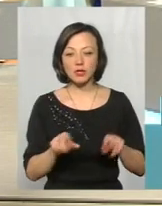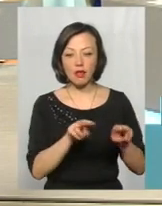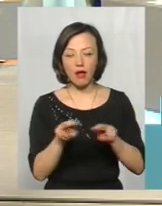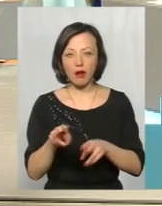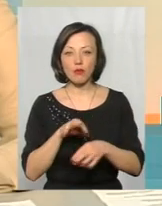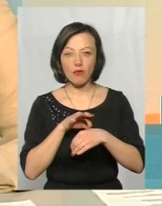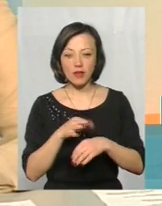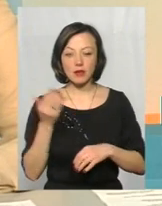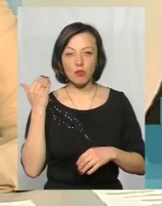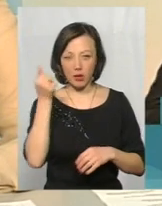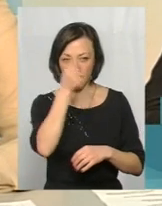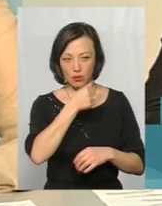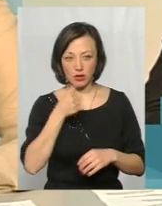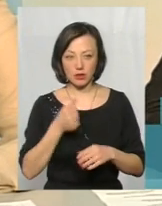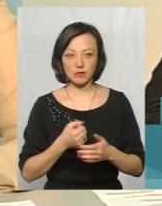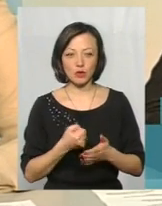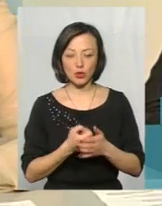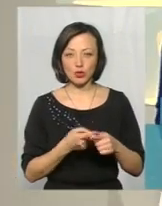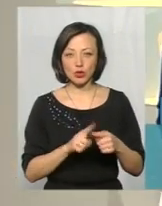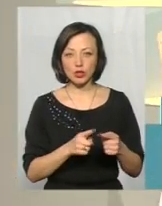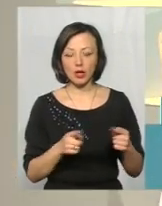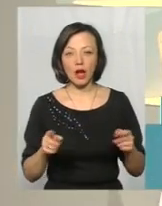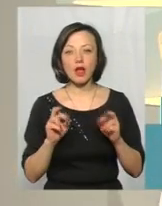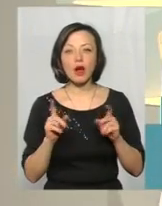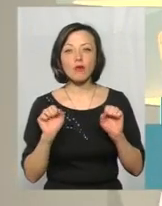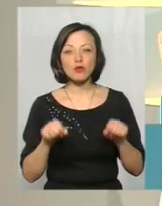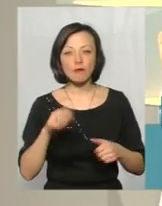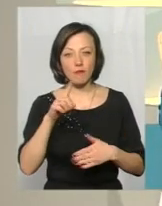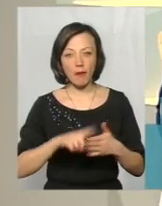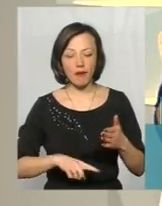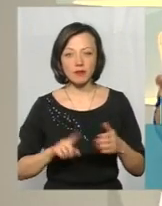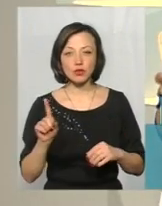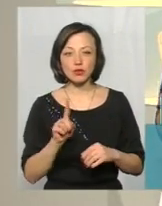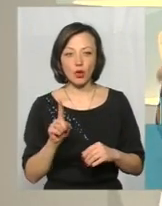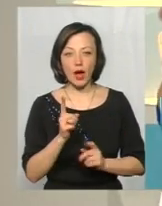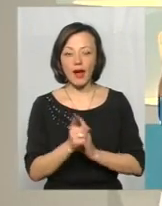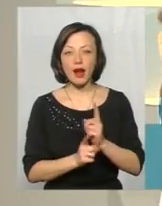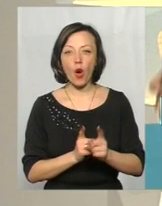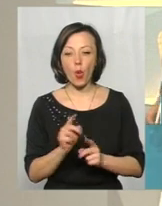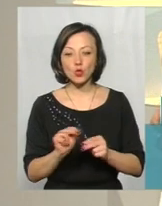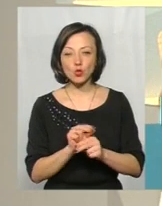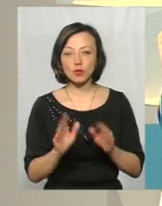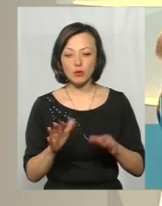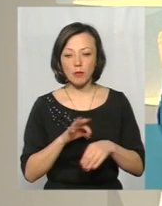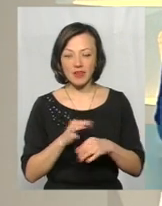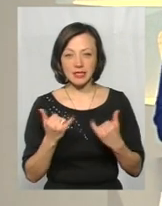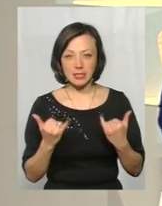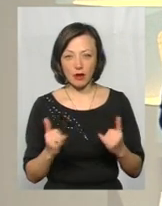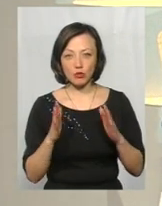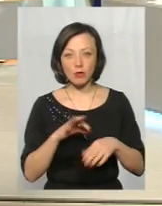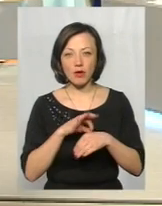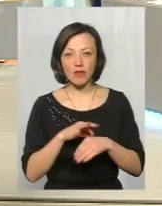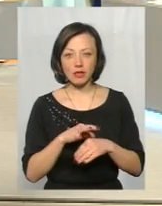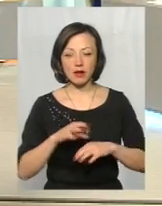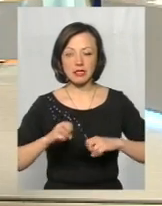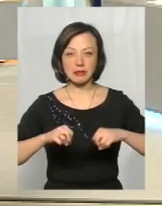я кажу, за попередні роки до цього часу. А як ми можемо бути впевнені, що реконструкція, яка буде проведена зараз, вона буде проведена